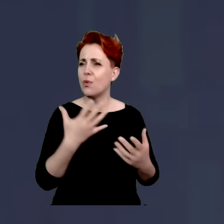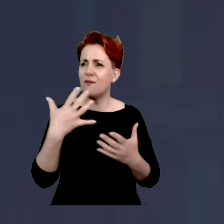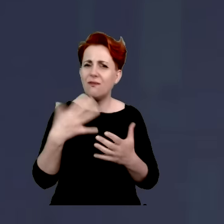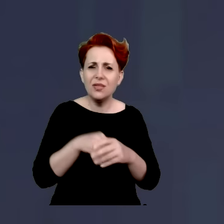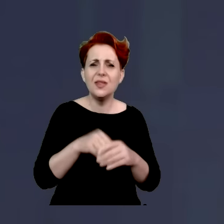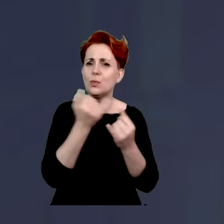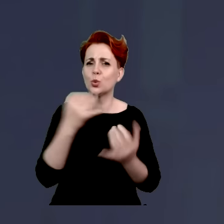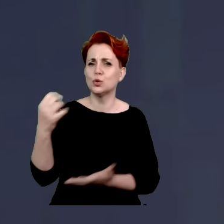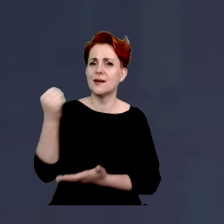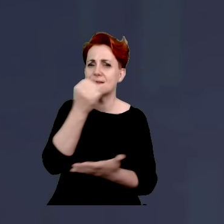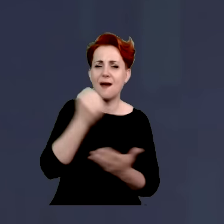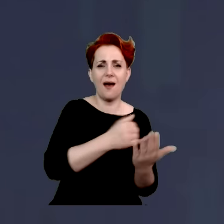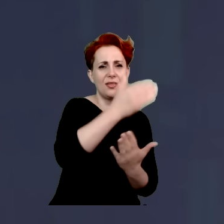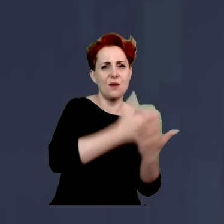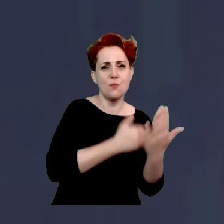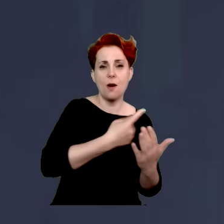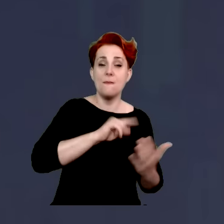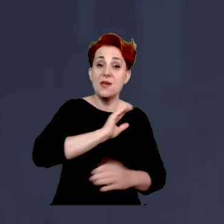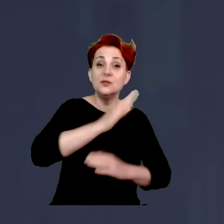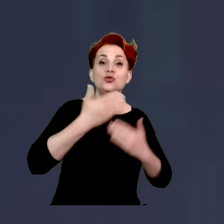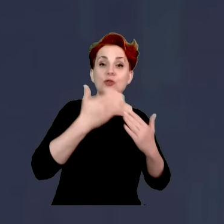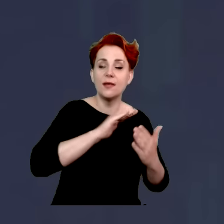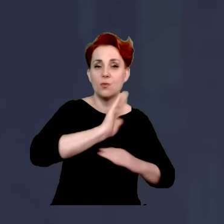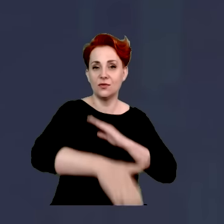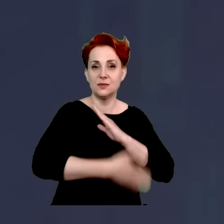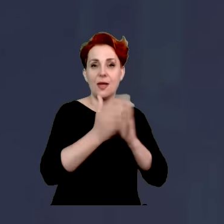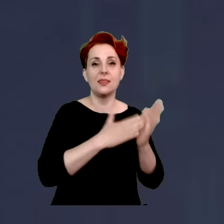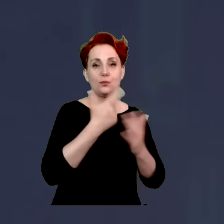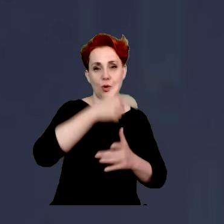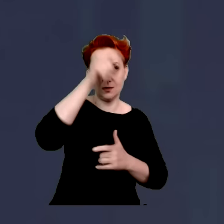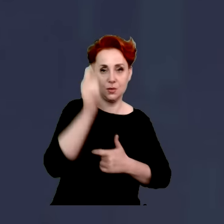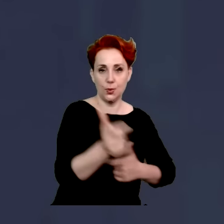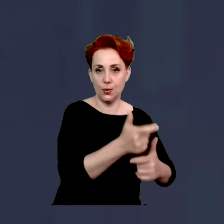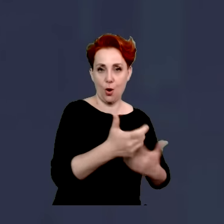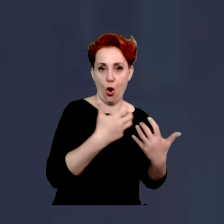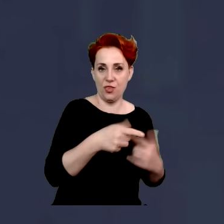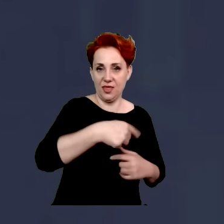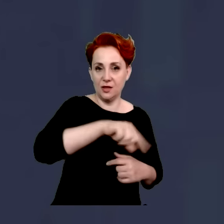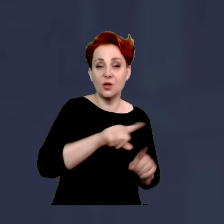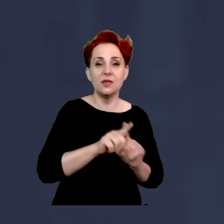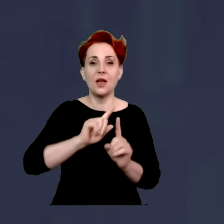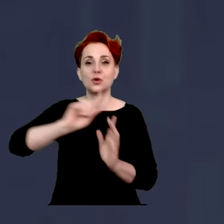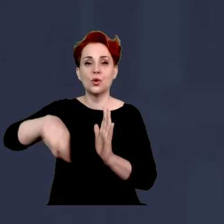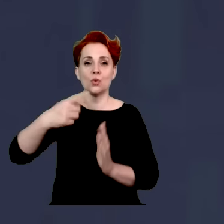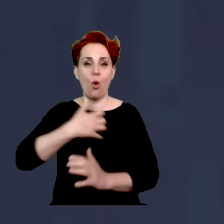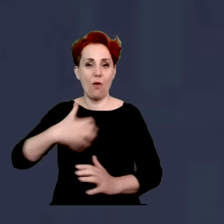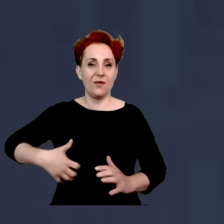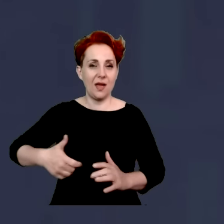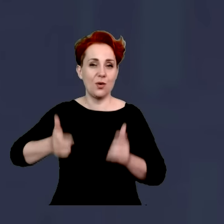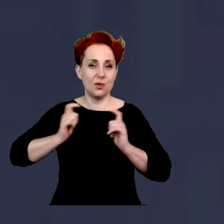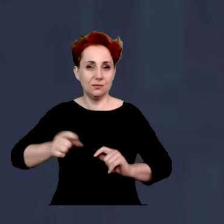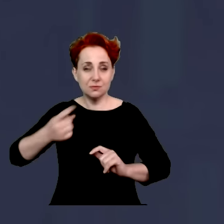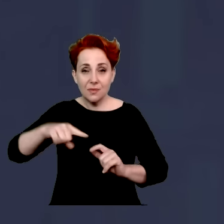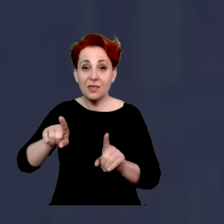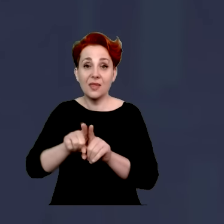rodzaju programów wspieraliśmy chociażby ochotnicze straże pożarne, wspieraliśmy koła gospodyń wiejskich, wspieraliśmy